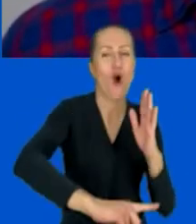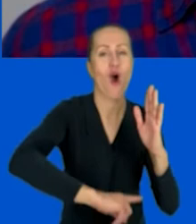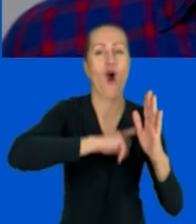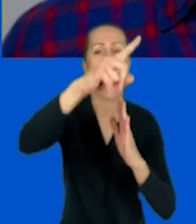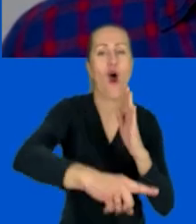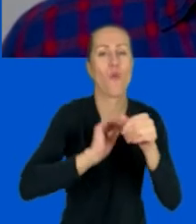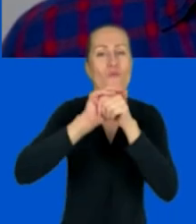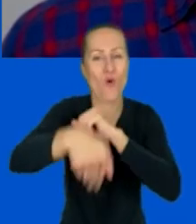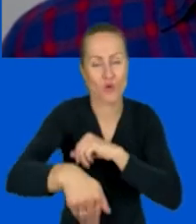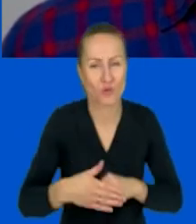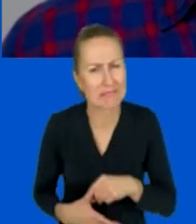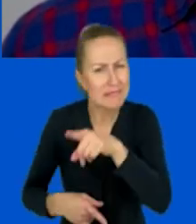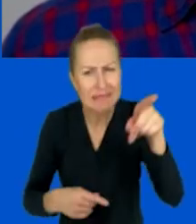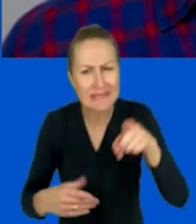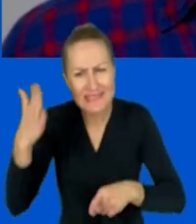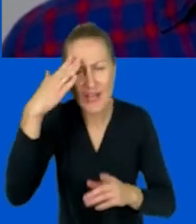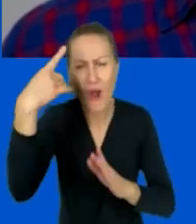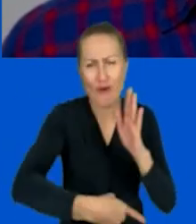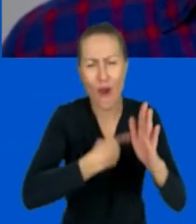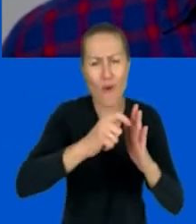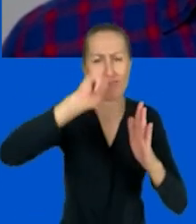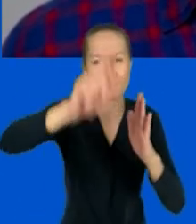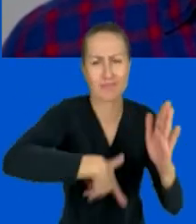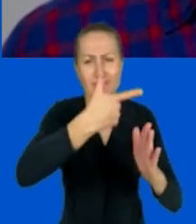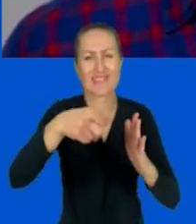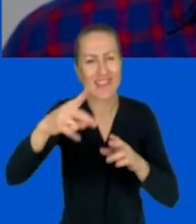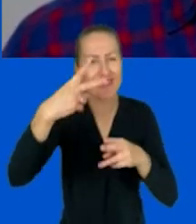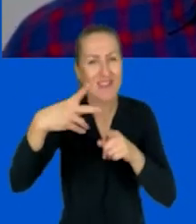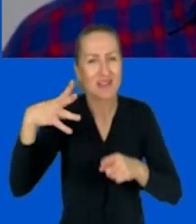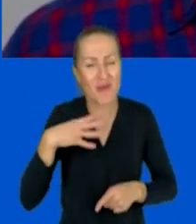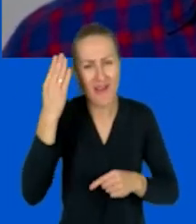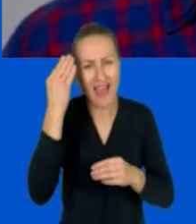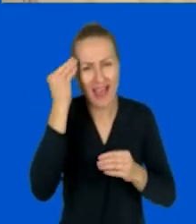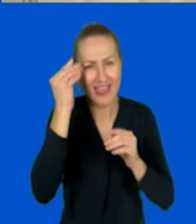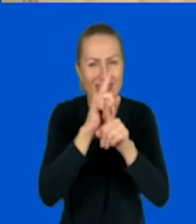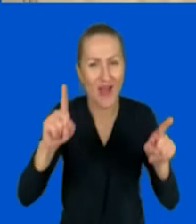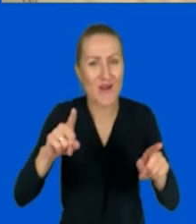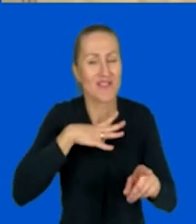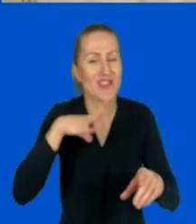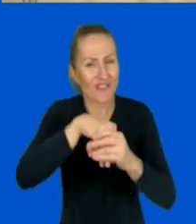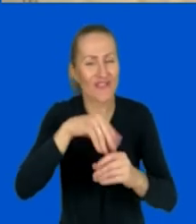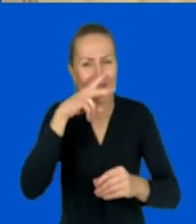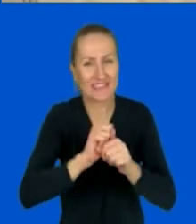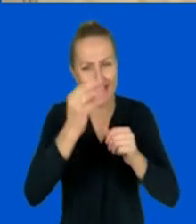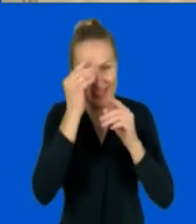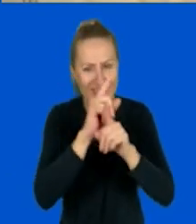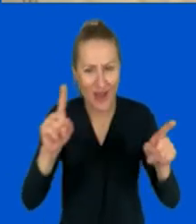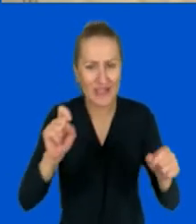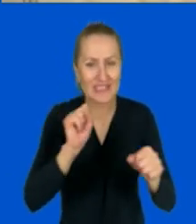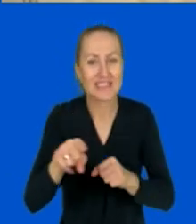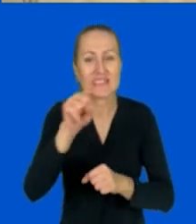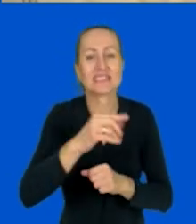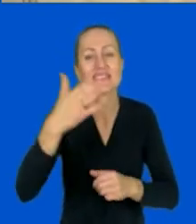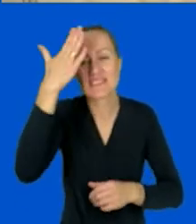Pewnie znacie Koło Fortuny z telewizji. Nauczyciele, bo widzę, że tutaj też są nauczyciele w Furnas, mają pewnie Koło Fortuny z